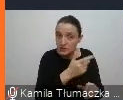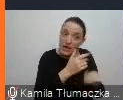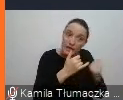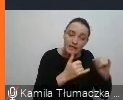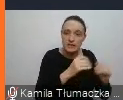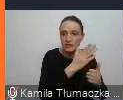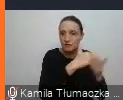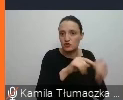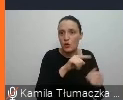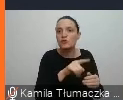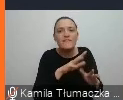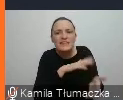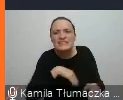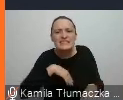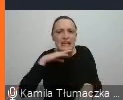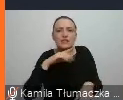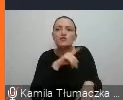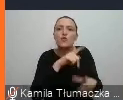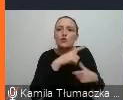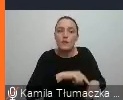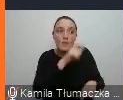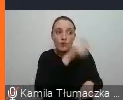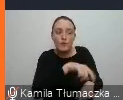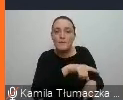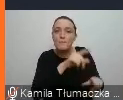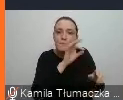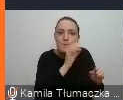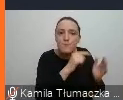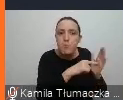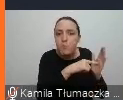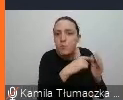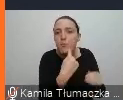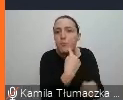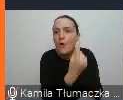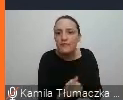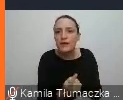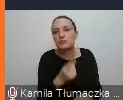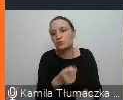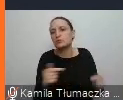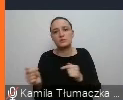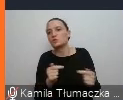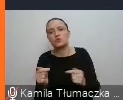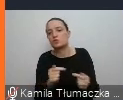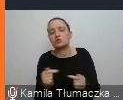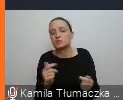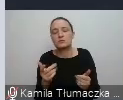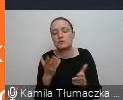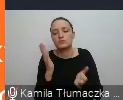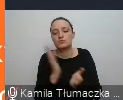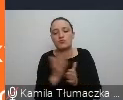dziedzinie. Wystarczy po prostu, że coś taka osoba powie i natychmiast naszą dyskusję uważamy za całkowicie